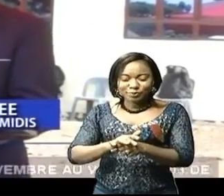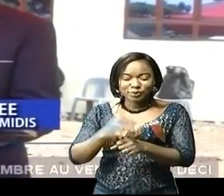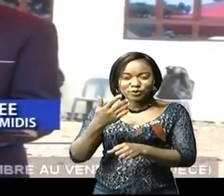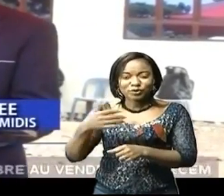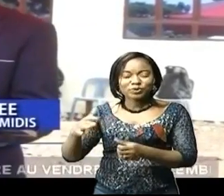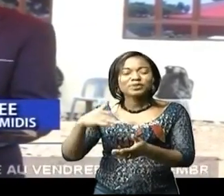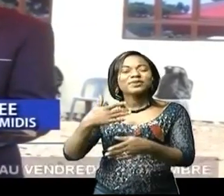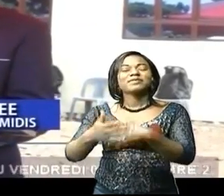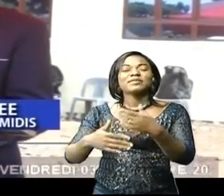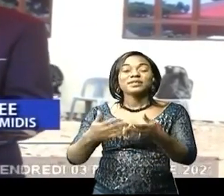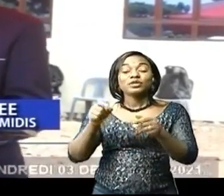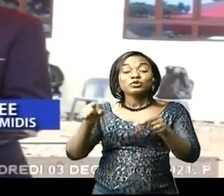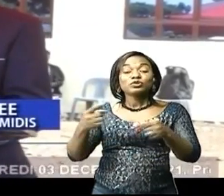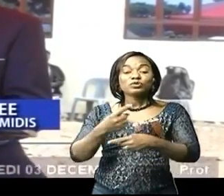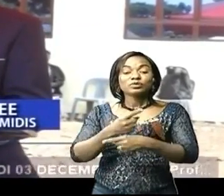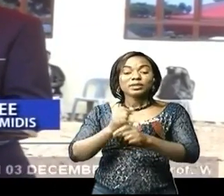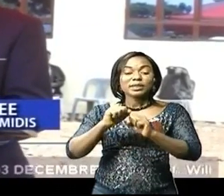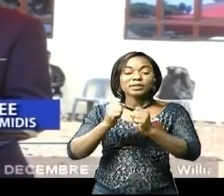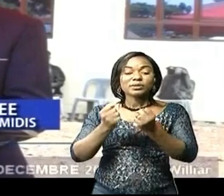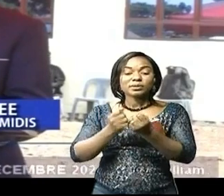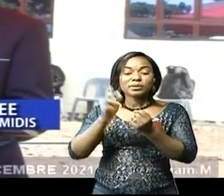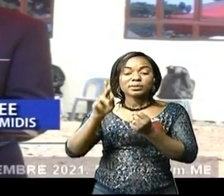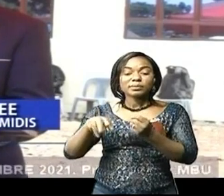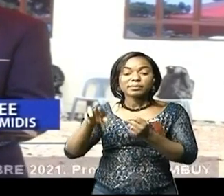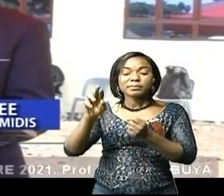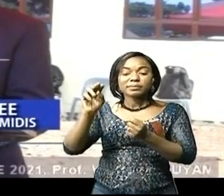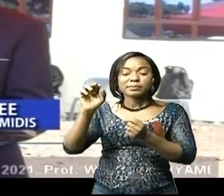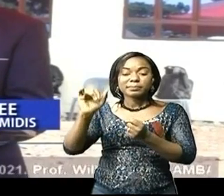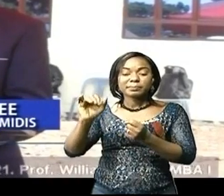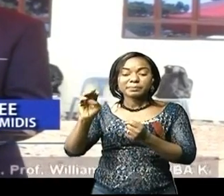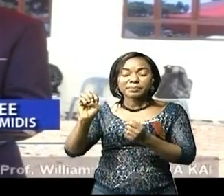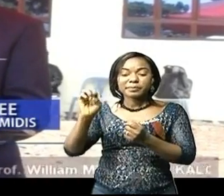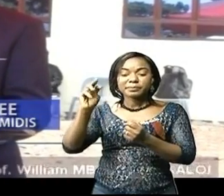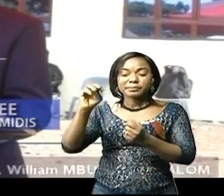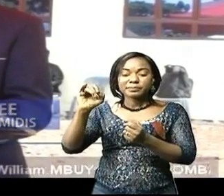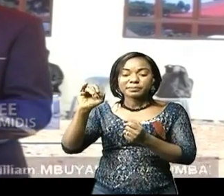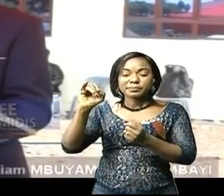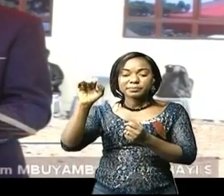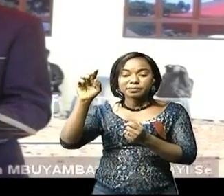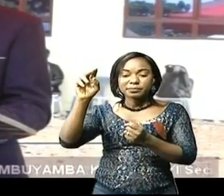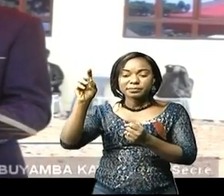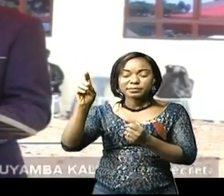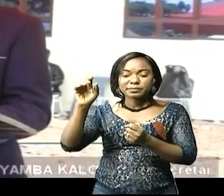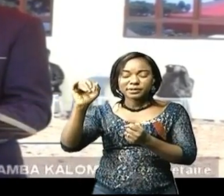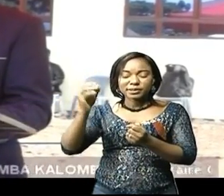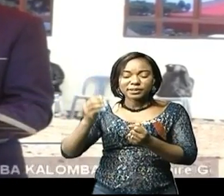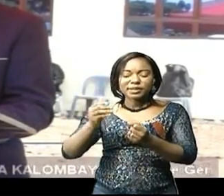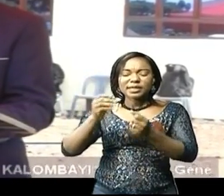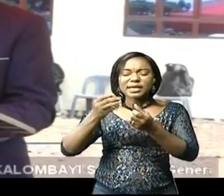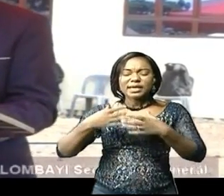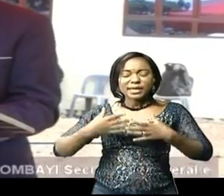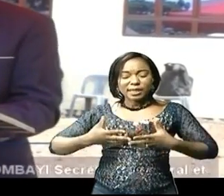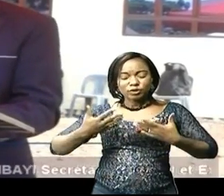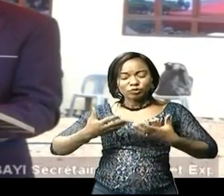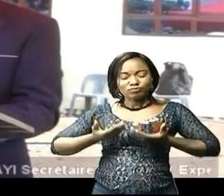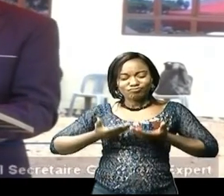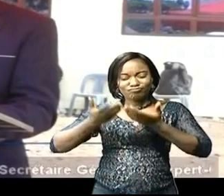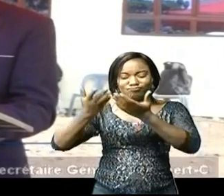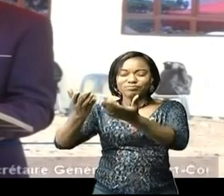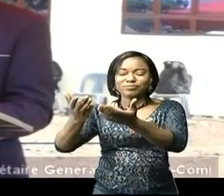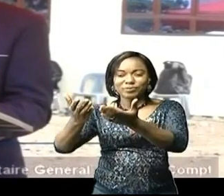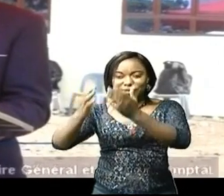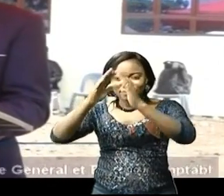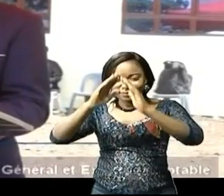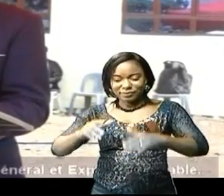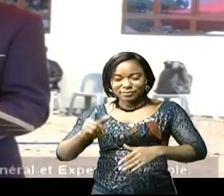ce jour, la société Prémédis est dans la joie de procéder à la remise officielle de ce joli bâtiment au